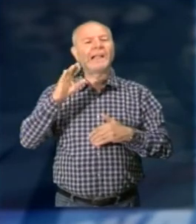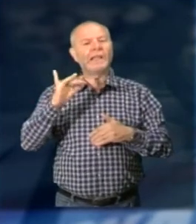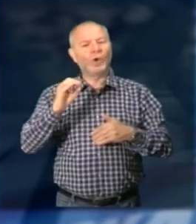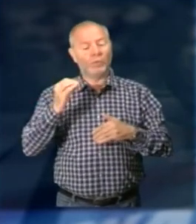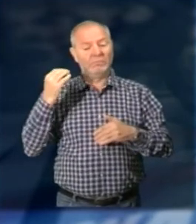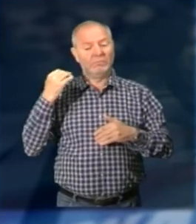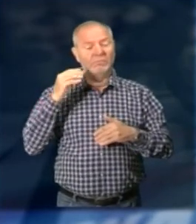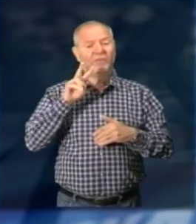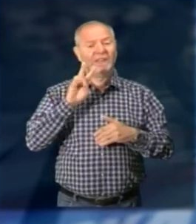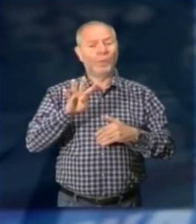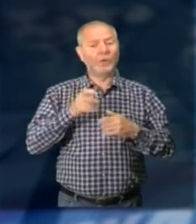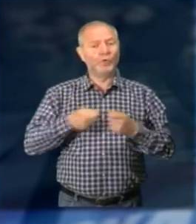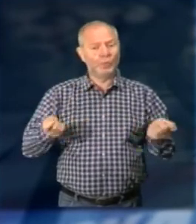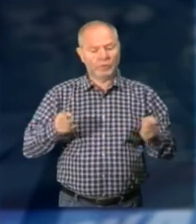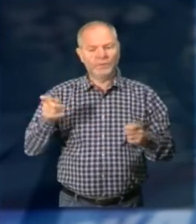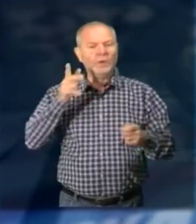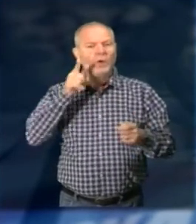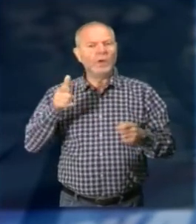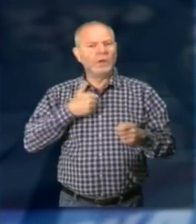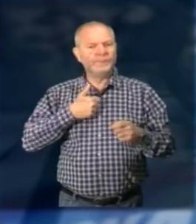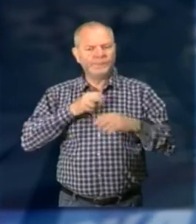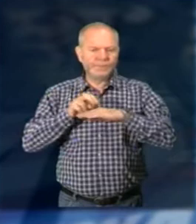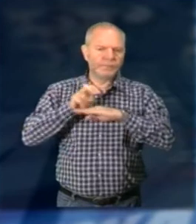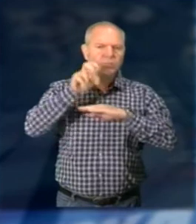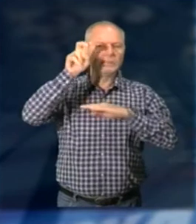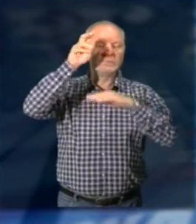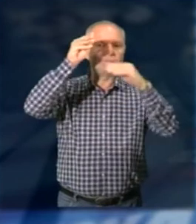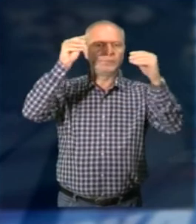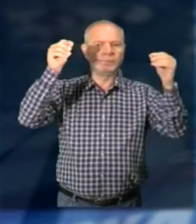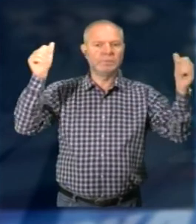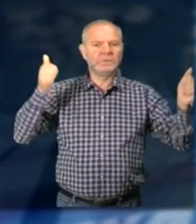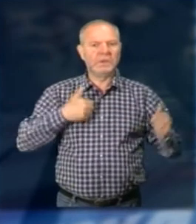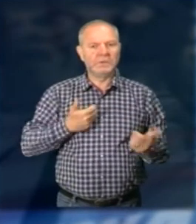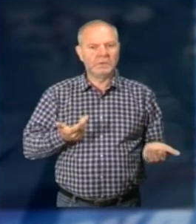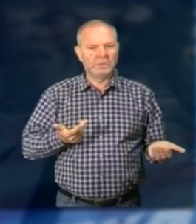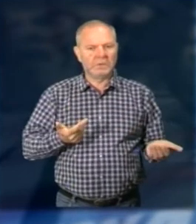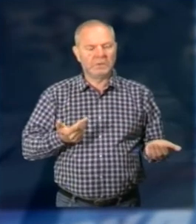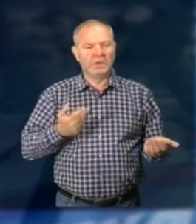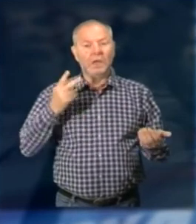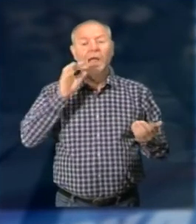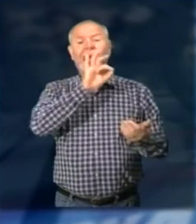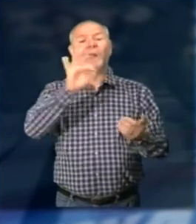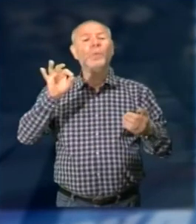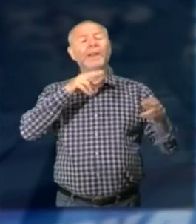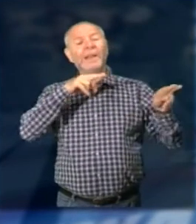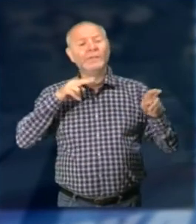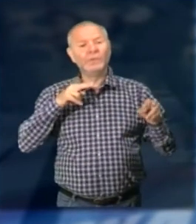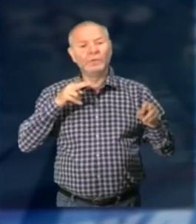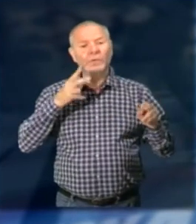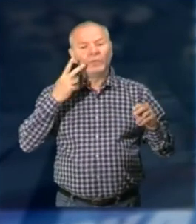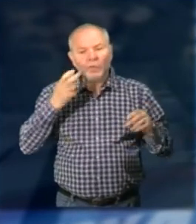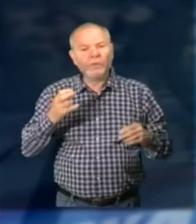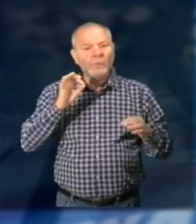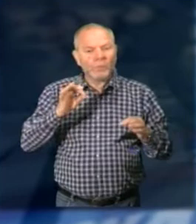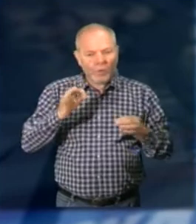Era partita da Bressago per una gita in quota Poi ha fatto perdere le sue tracce Alcuni cacciatori hanno trovato Dei frammenti di